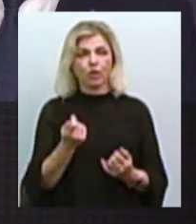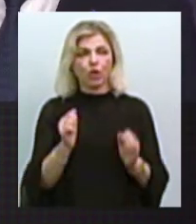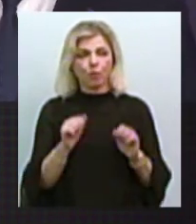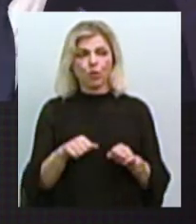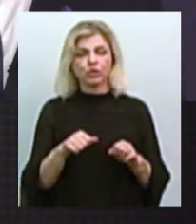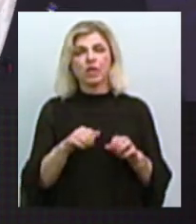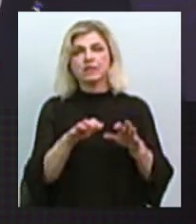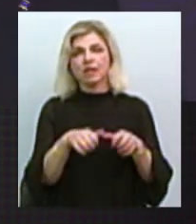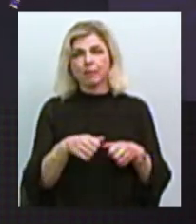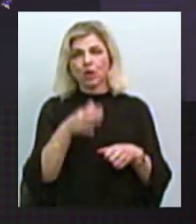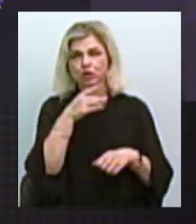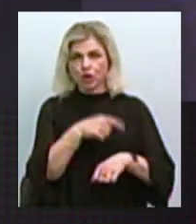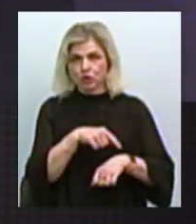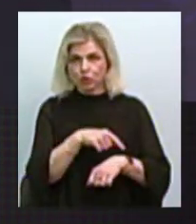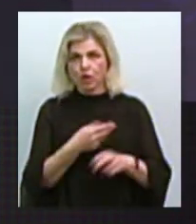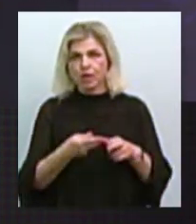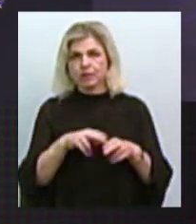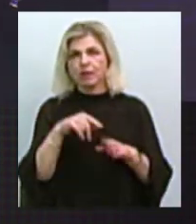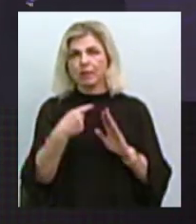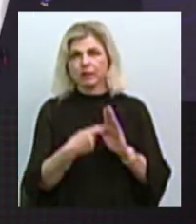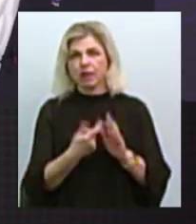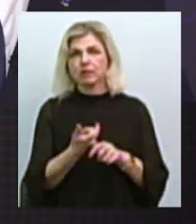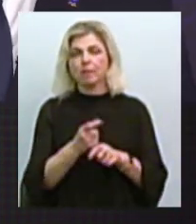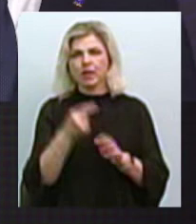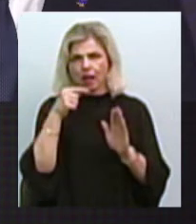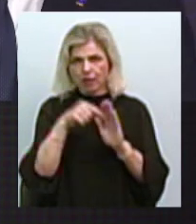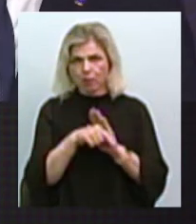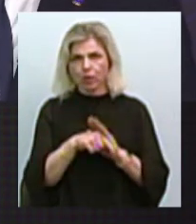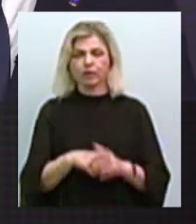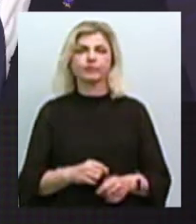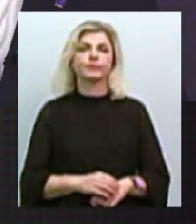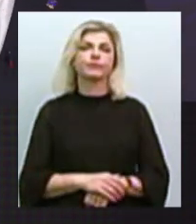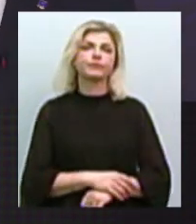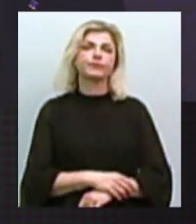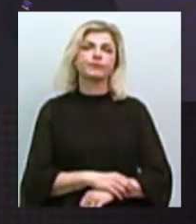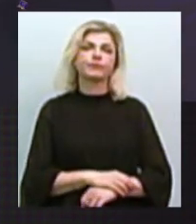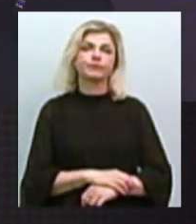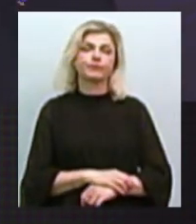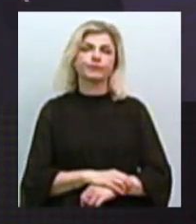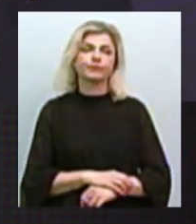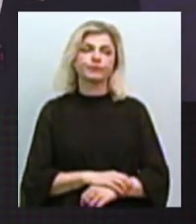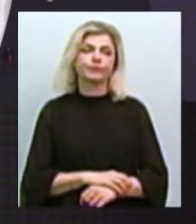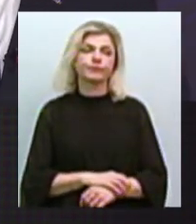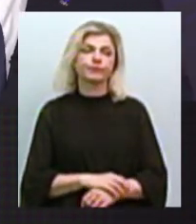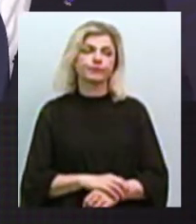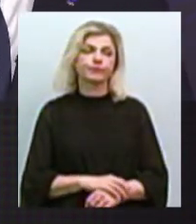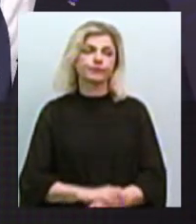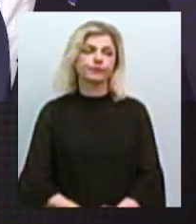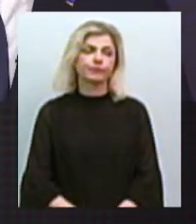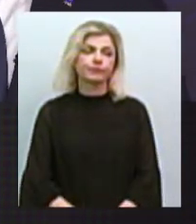більше часу, тому що це питання, воно, я вважаю, більш глибоке. Ще буде багато запитань, давайте комплектізувати. Воно, ну,